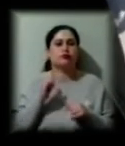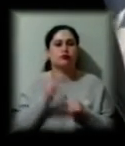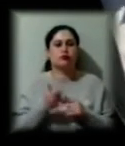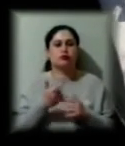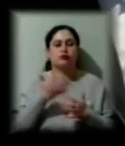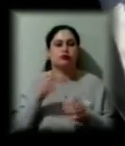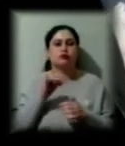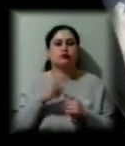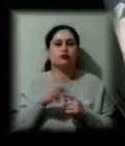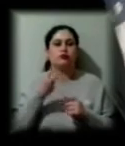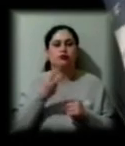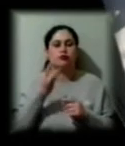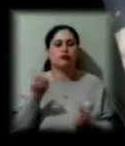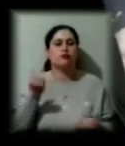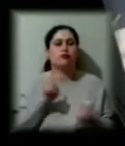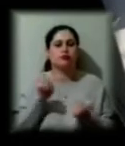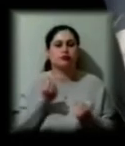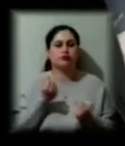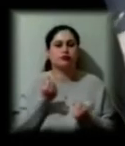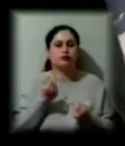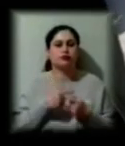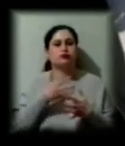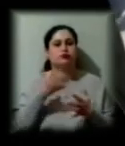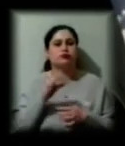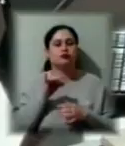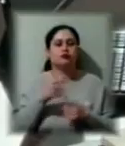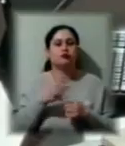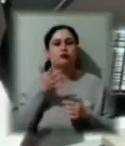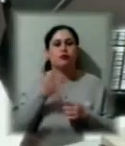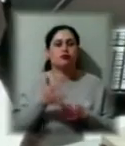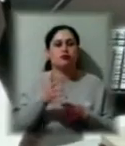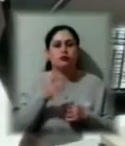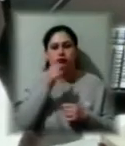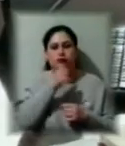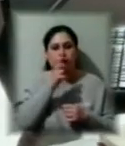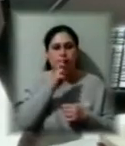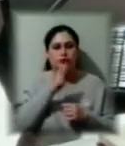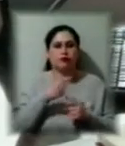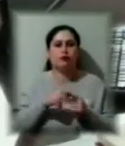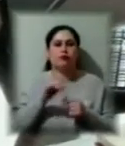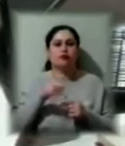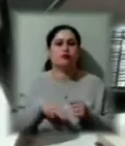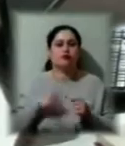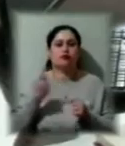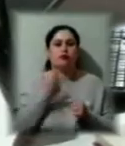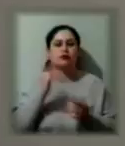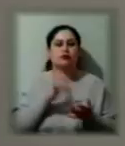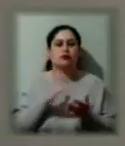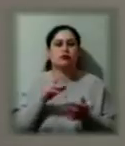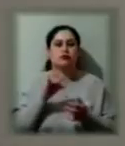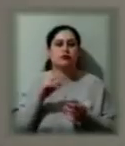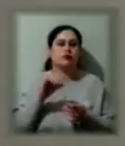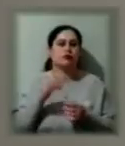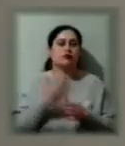автомобілі, більш ніж як 5 тисяч літрів пального. Директор обласного центру екстреної медичної допомоги та